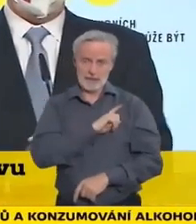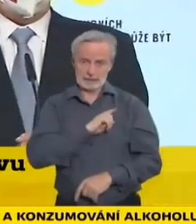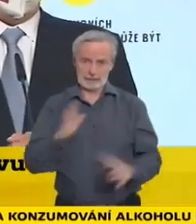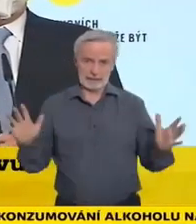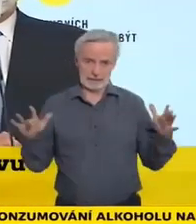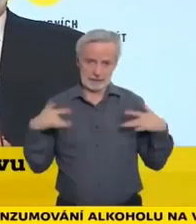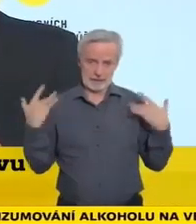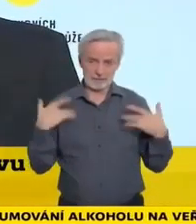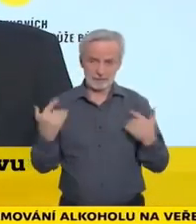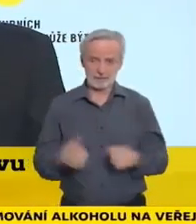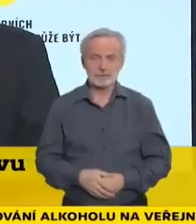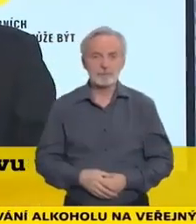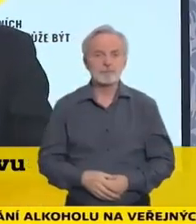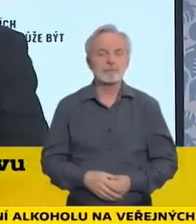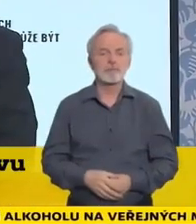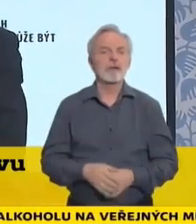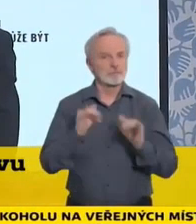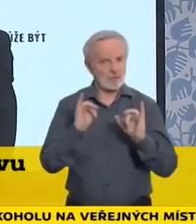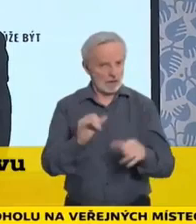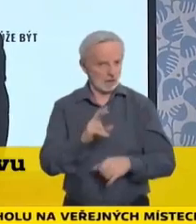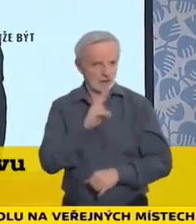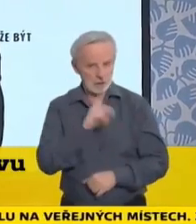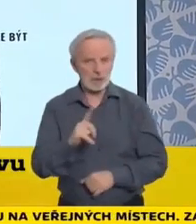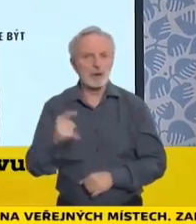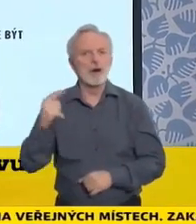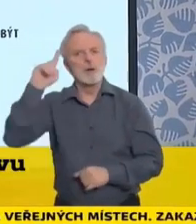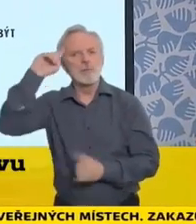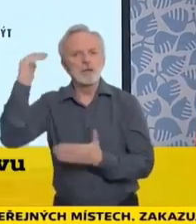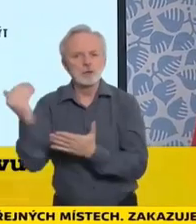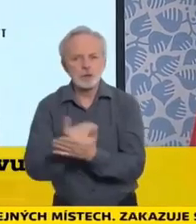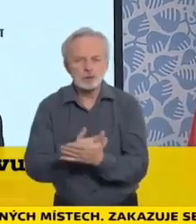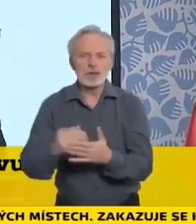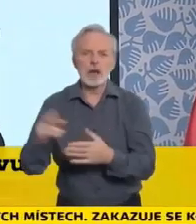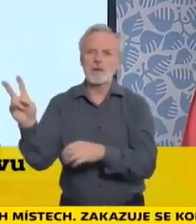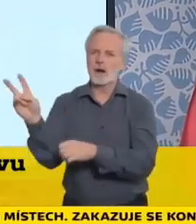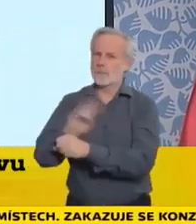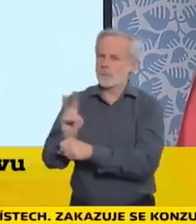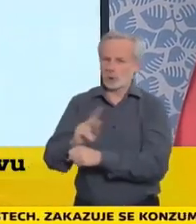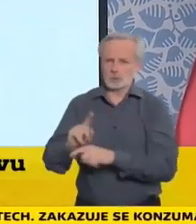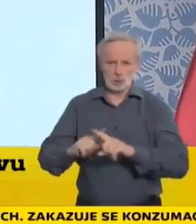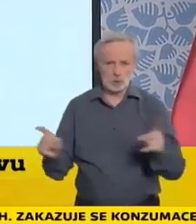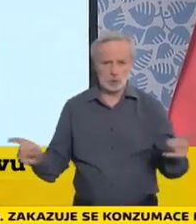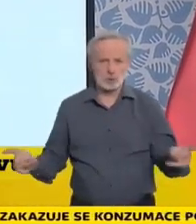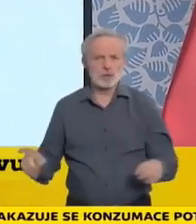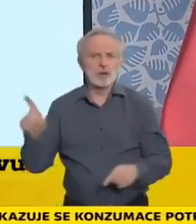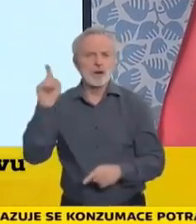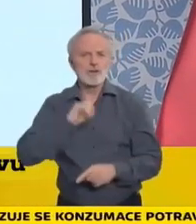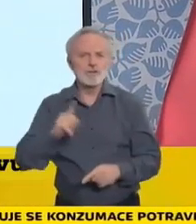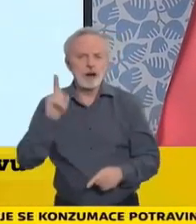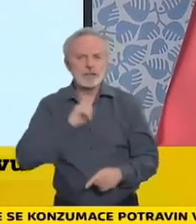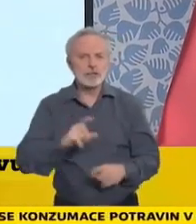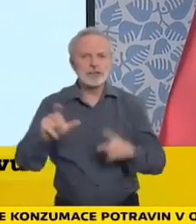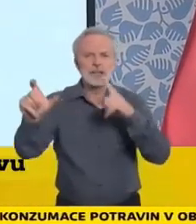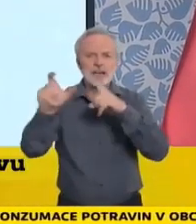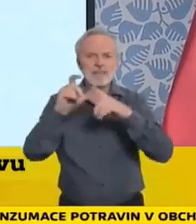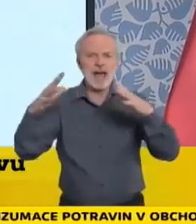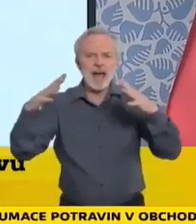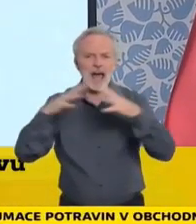podvádí, jak se používají QR kódy, jak se falšují některé testy,